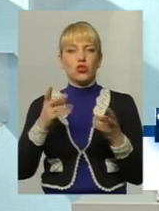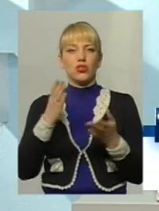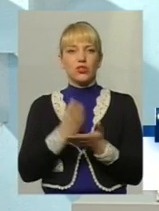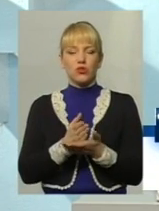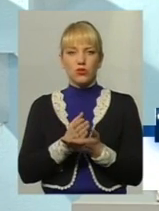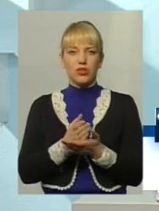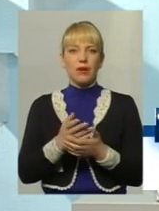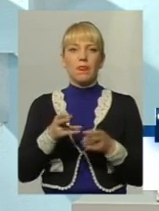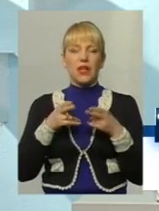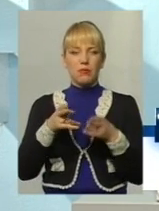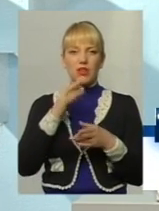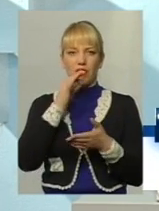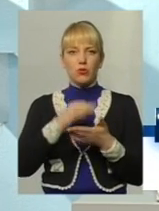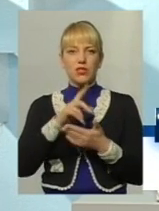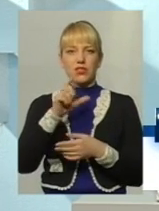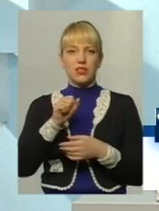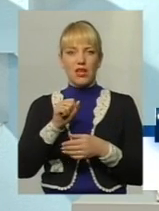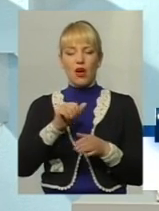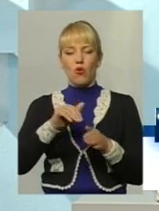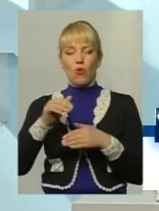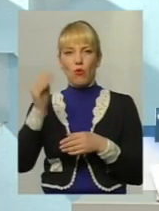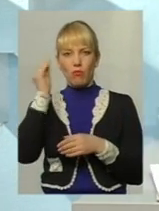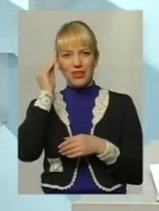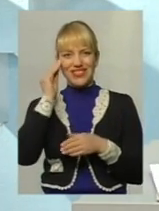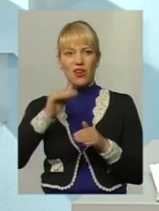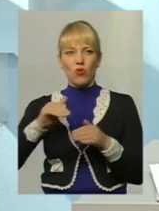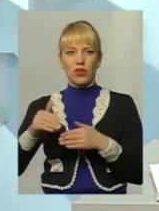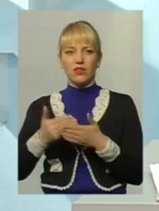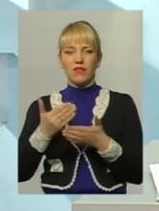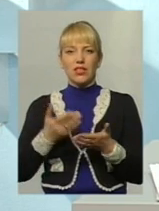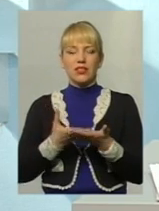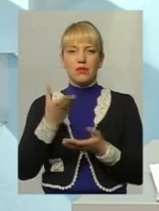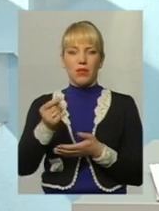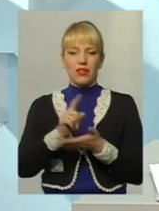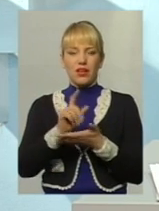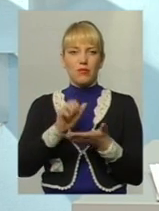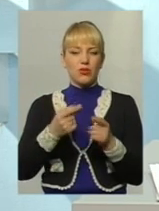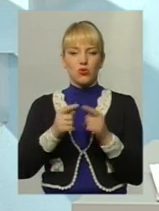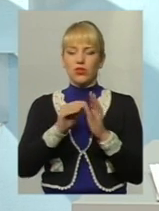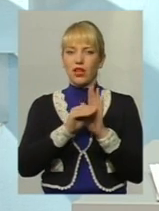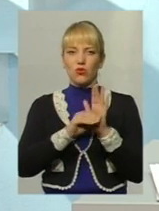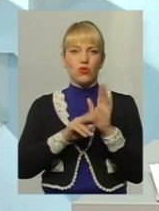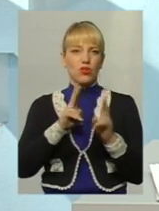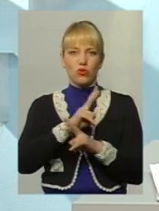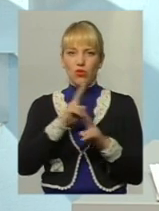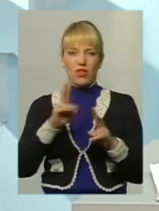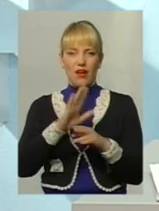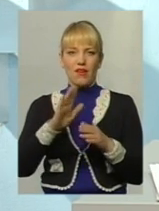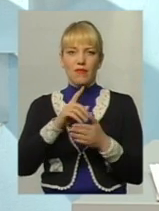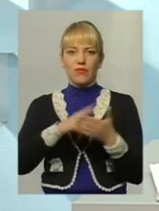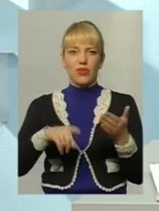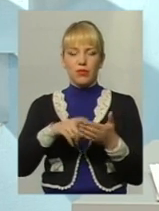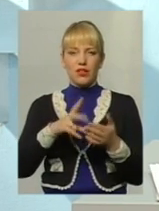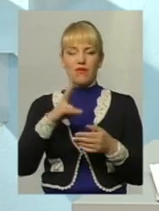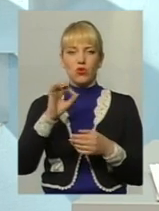кримінальна відповідальність за умисне ухилення від сплати аліментів. Цю статтю ніхто не відміняв в кримінальному кодексі, але,